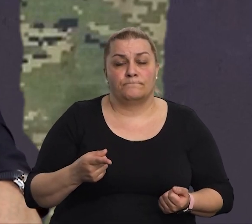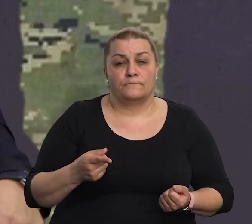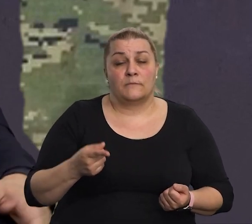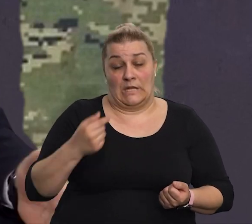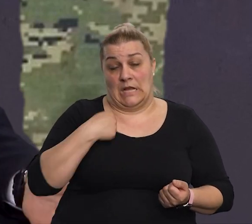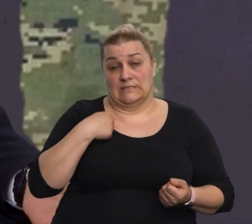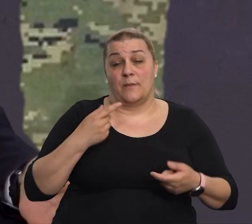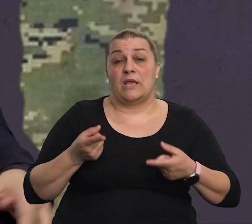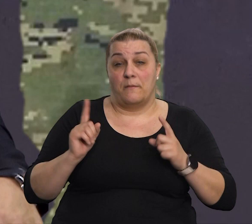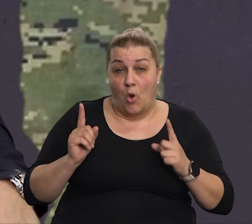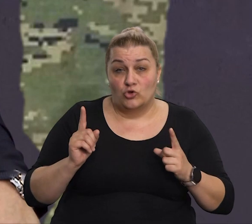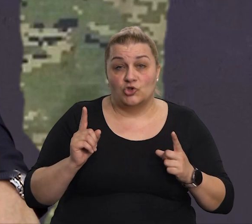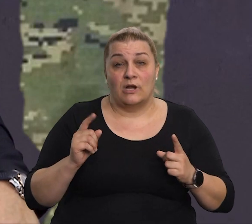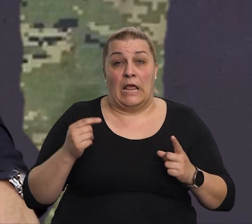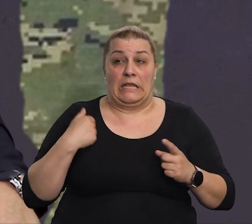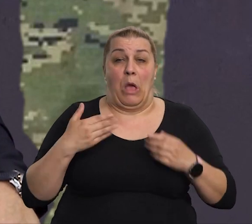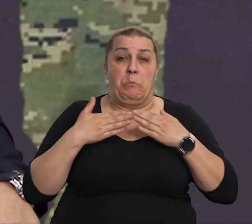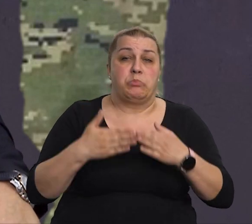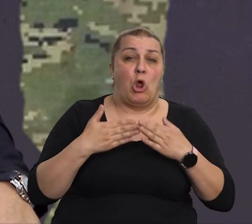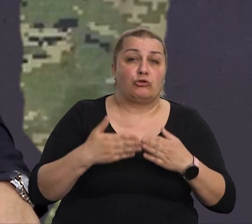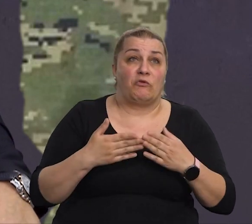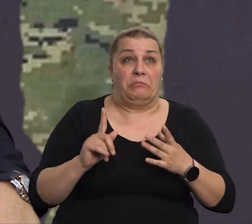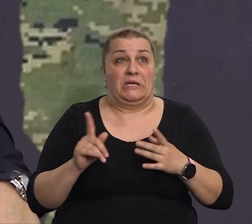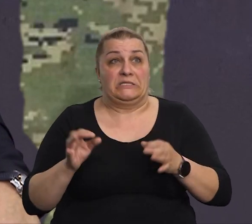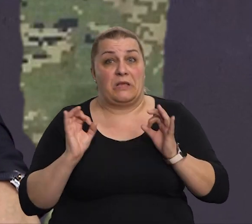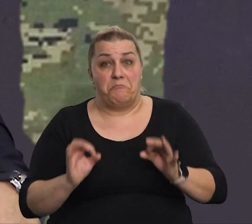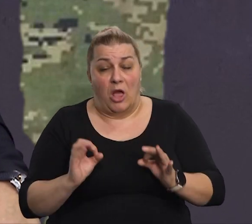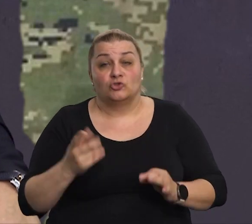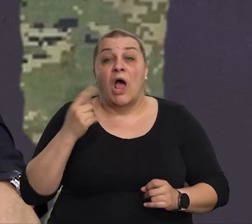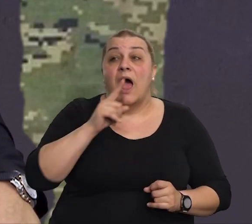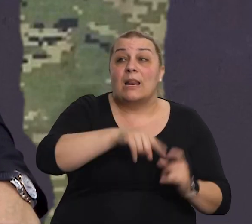moćanin, i ono ja ne znam u Brdovima, tako, međutno neki su bili,